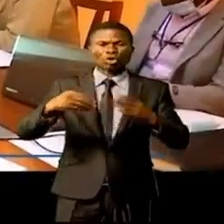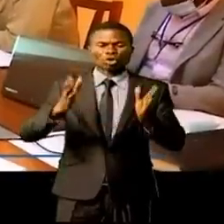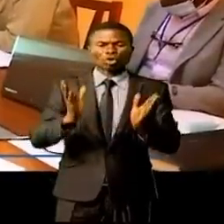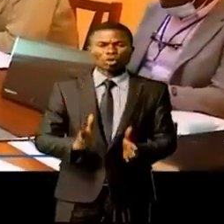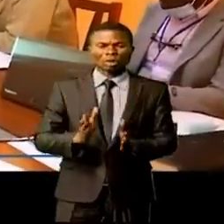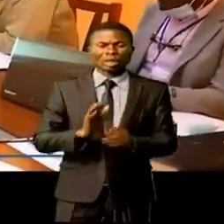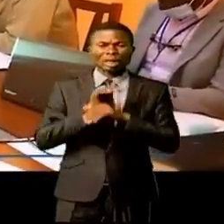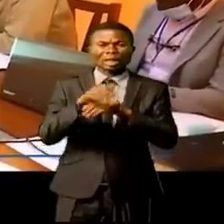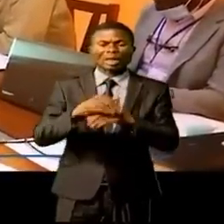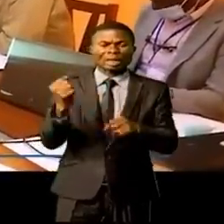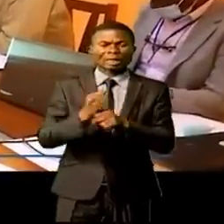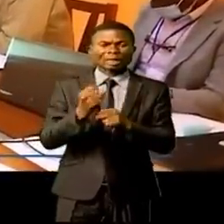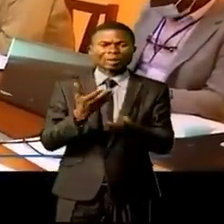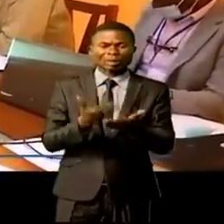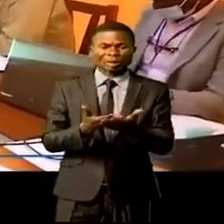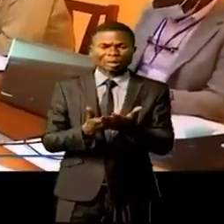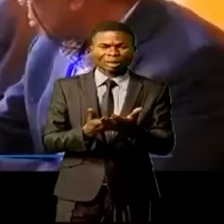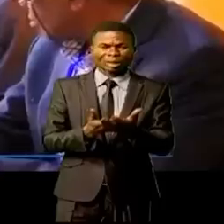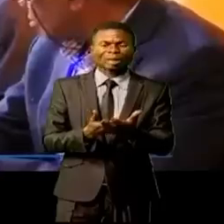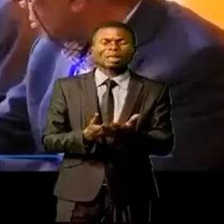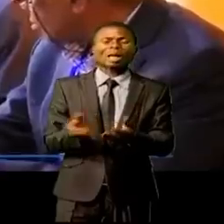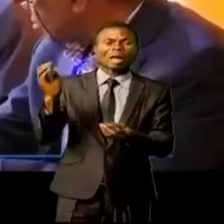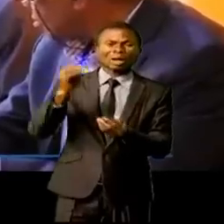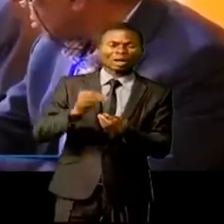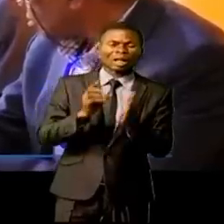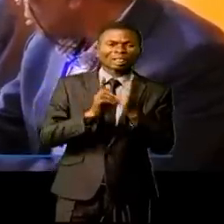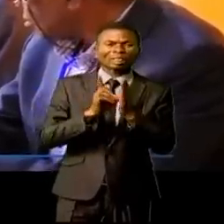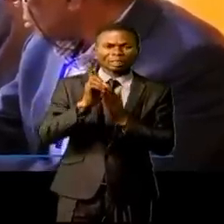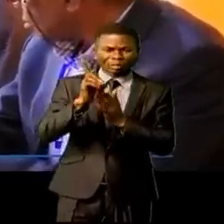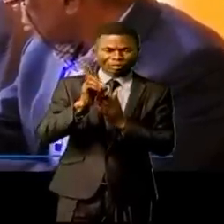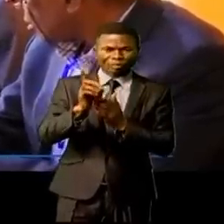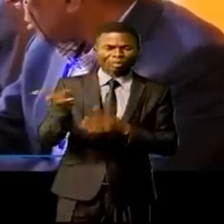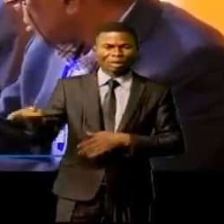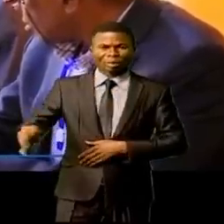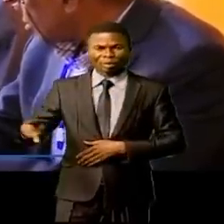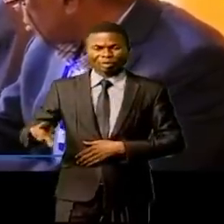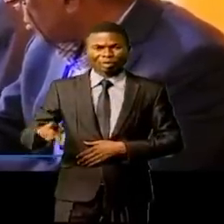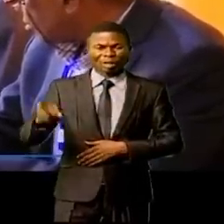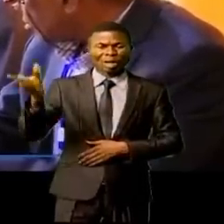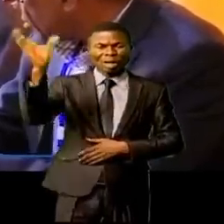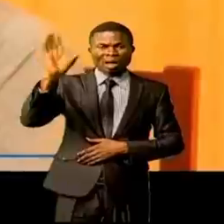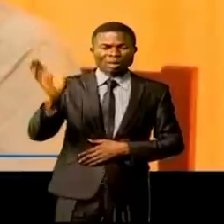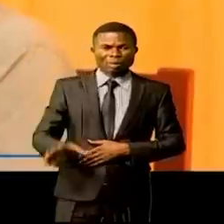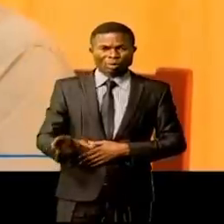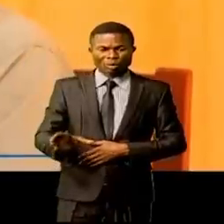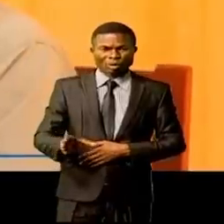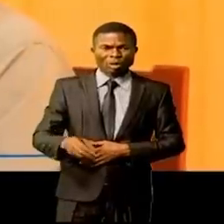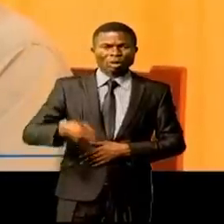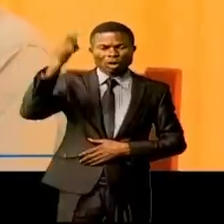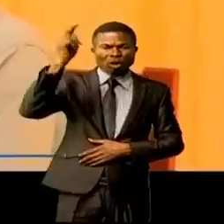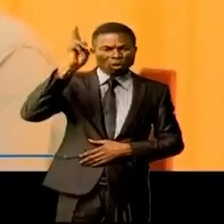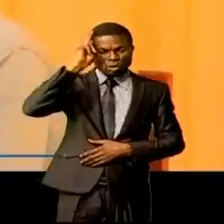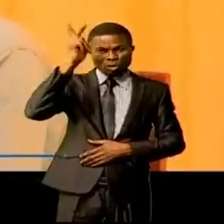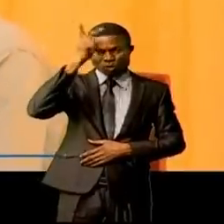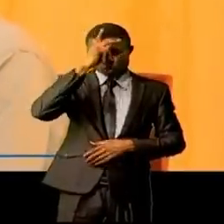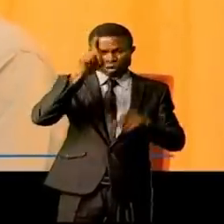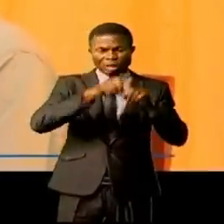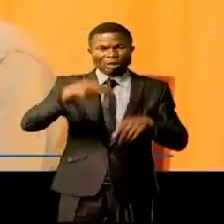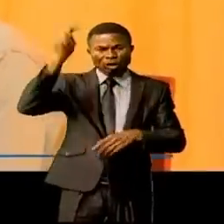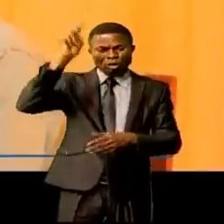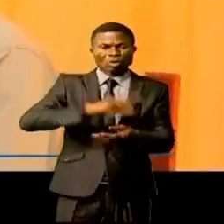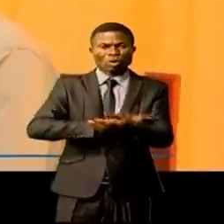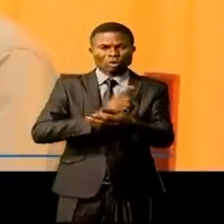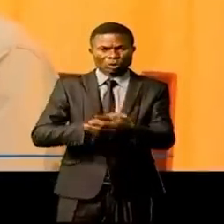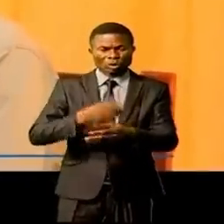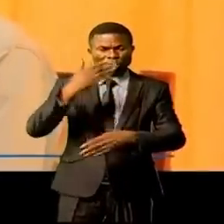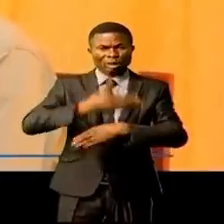important investissement implémentera les développements dans les provinces du Congo central, du Okatunga et du Nord Kivu. La